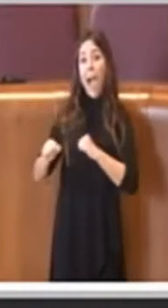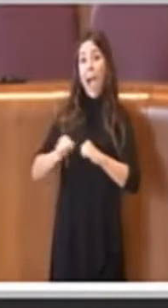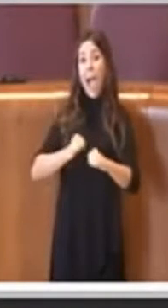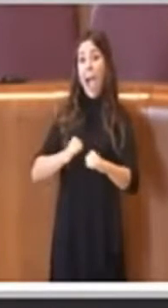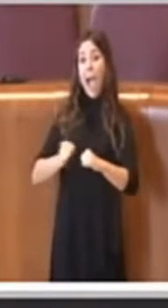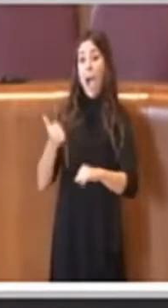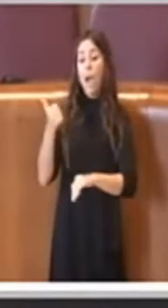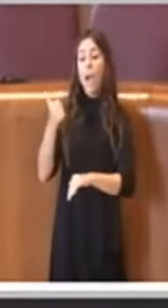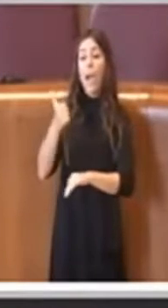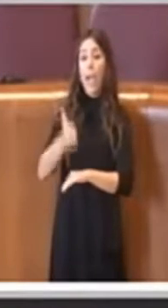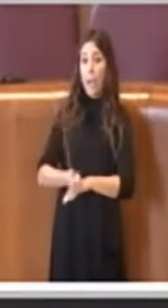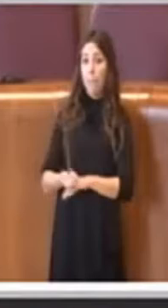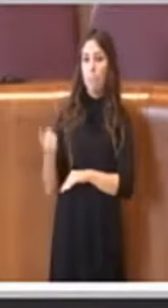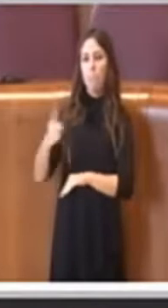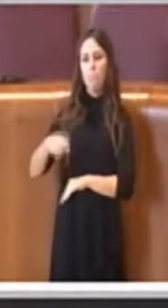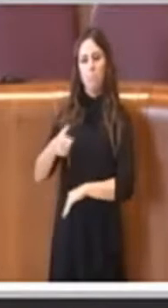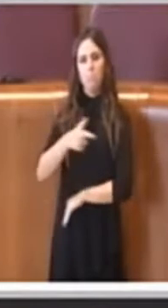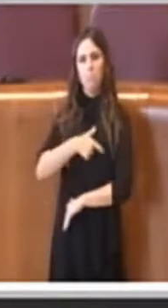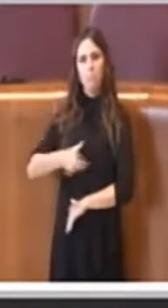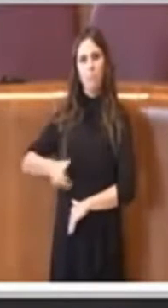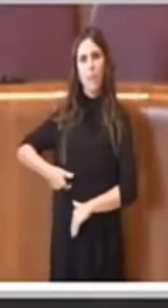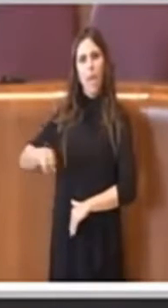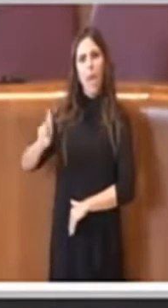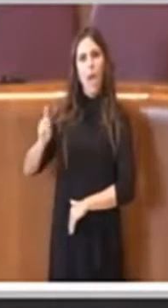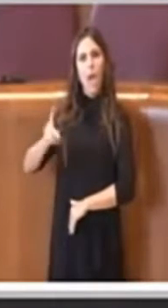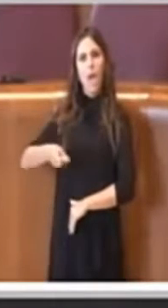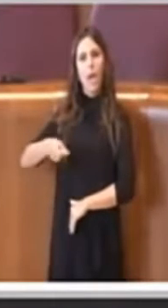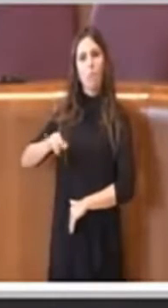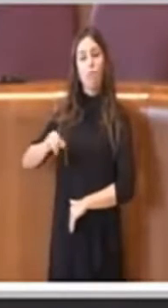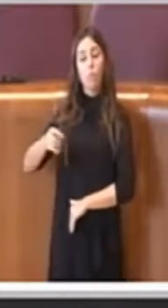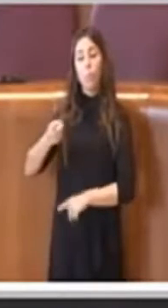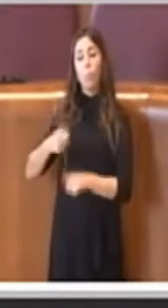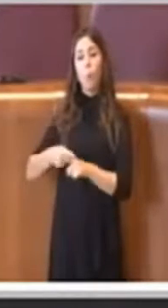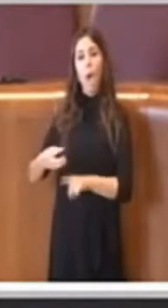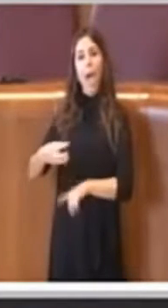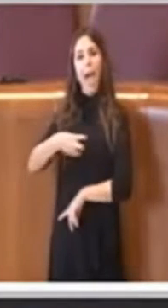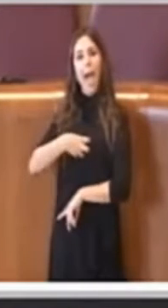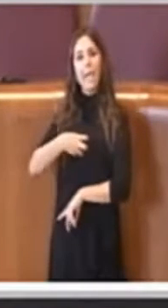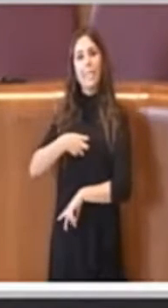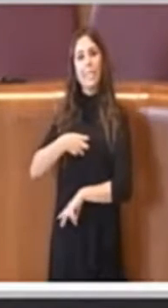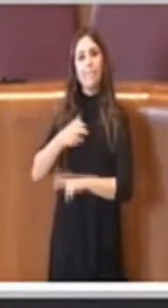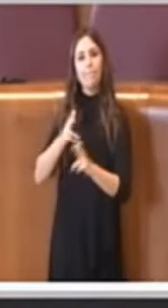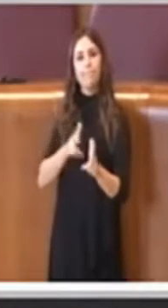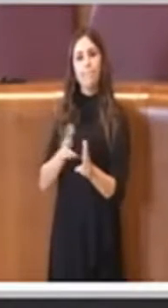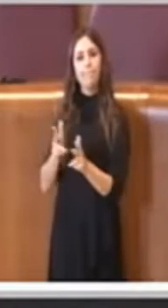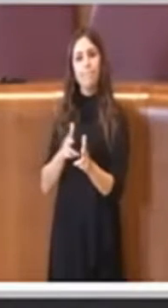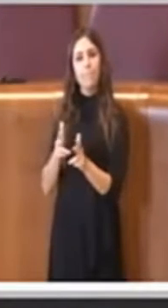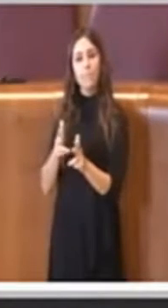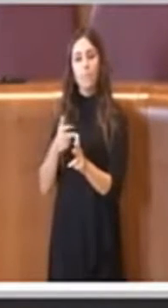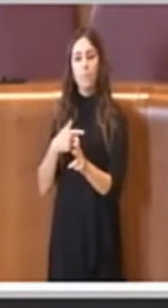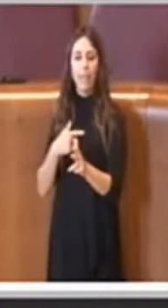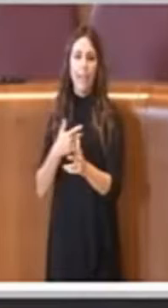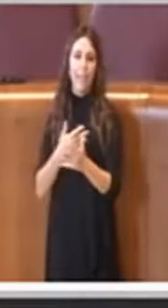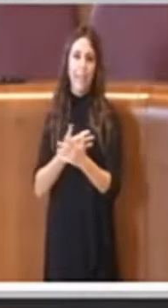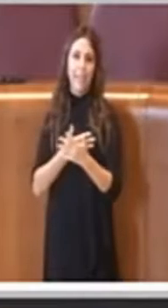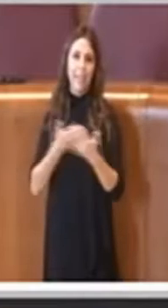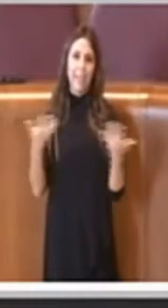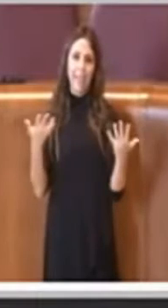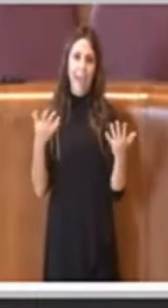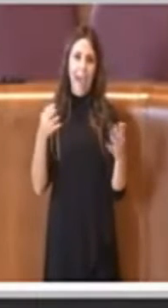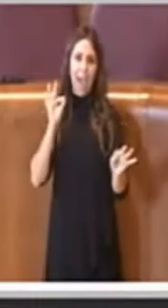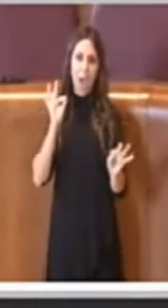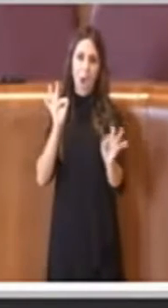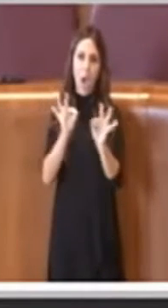Sindaca Raggi e l'assessore alla mobilità. È ovvio che si va in una certa direzione, ci sono